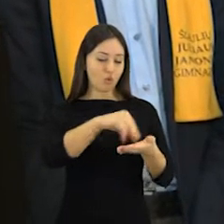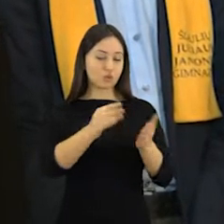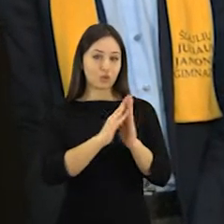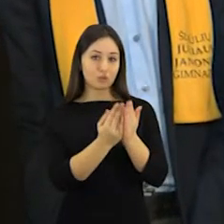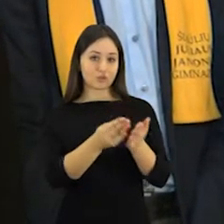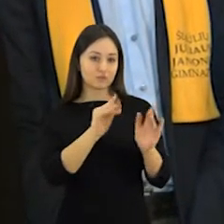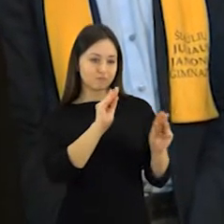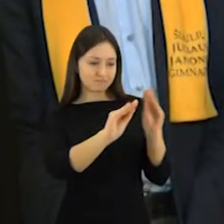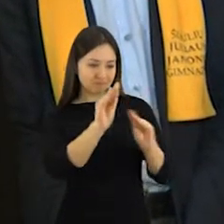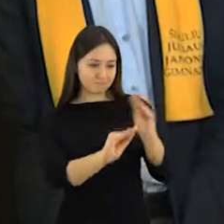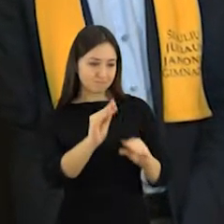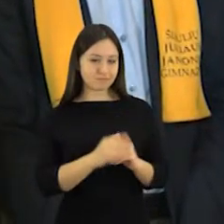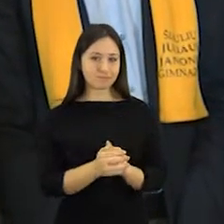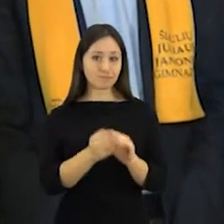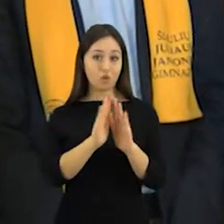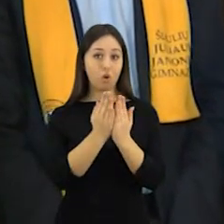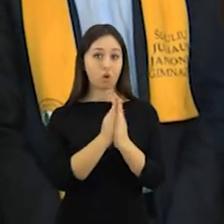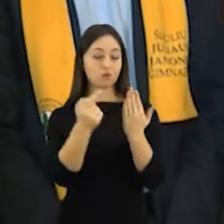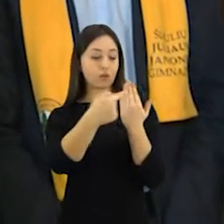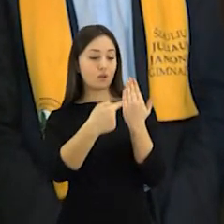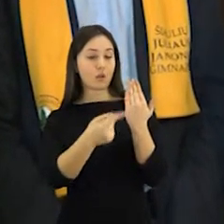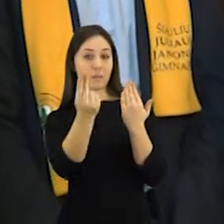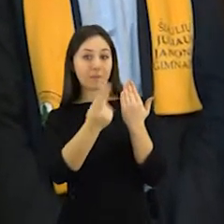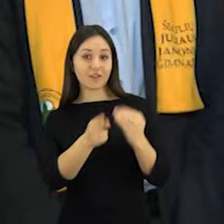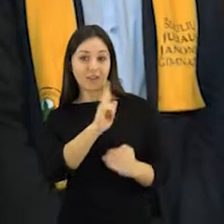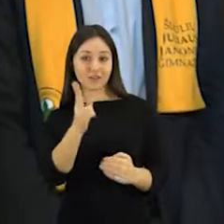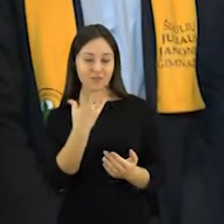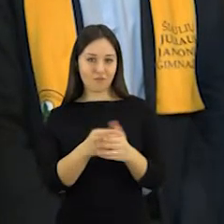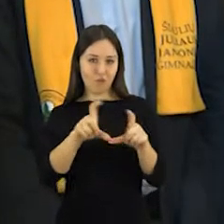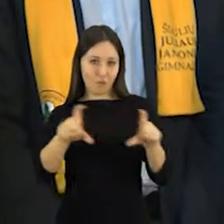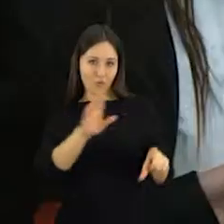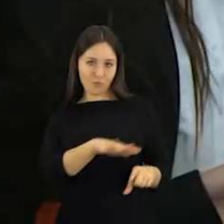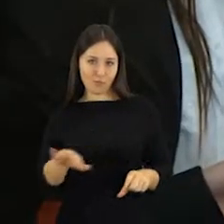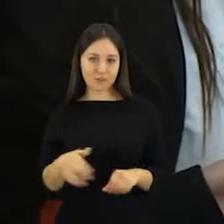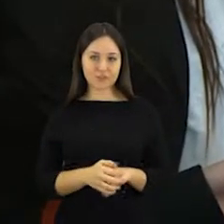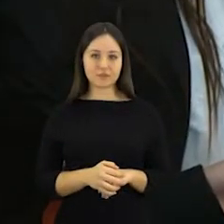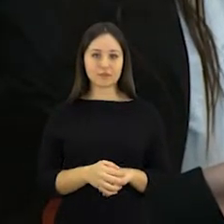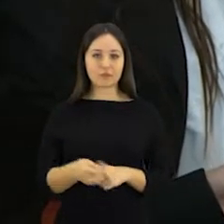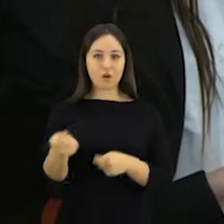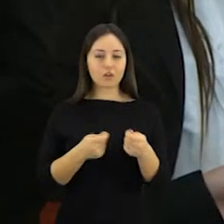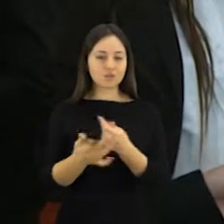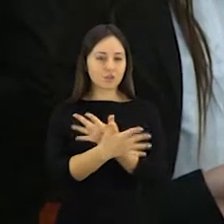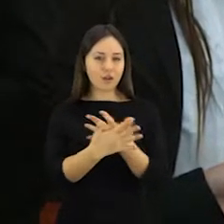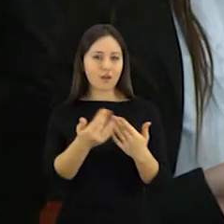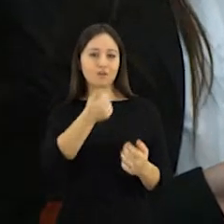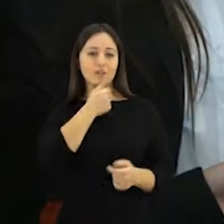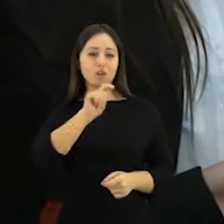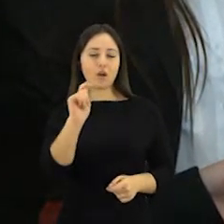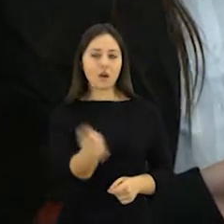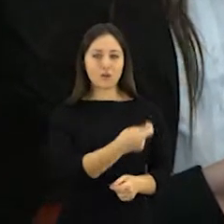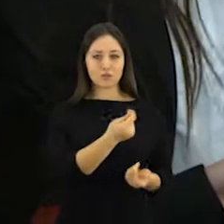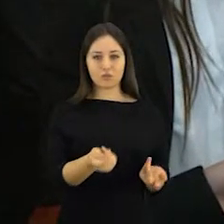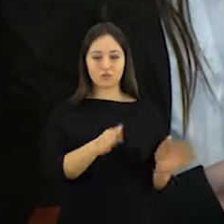knygutes, kurių viršelius piešia mūsų gimnazistas. Organizuojame renginės tokius kaip